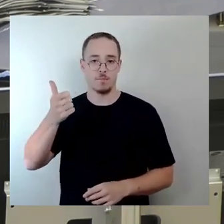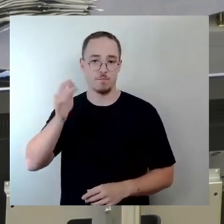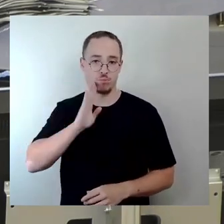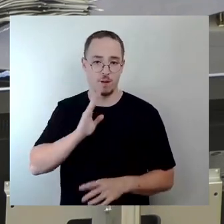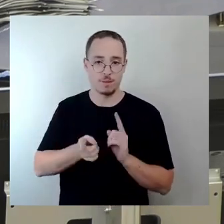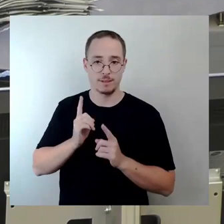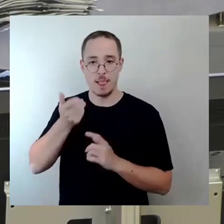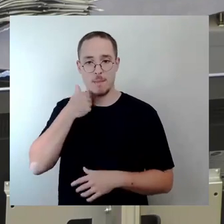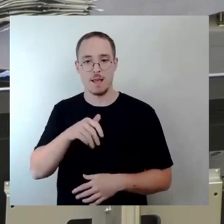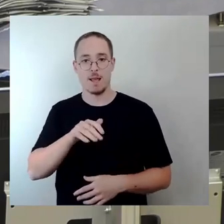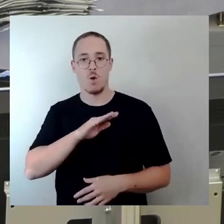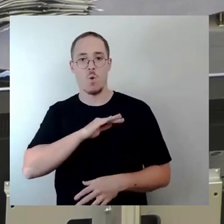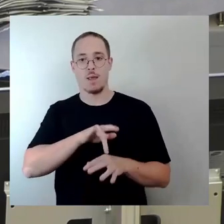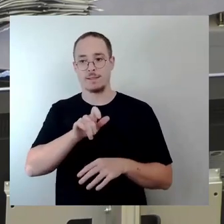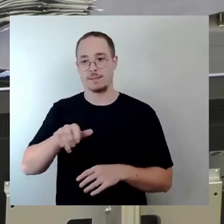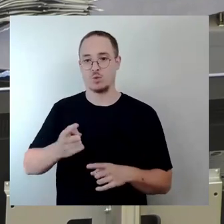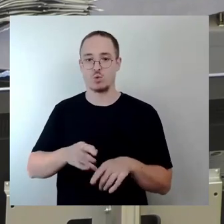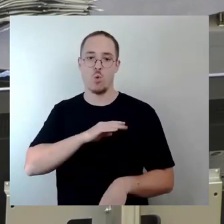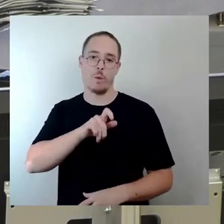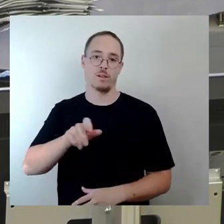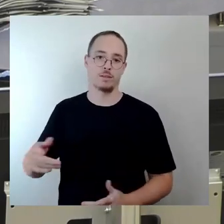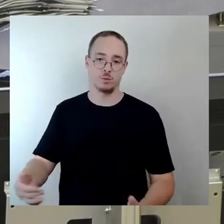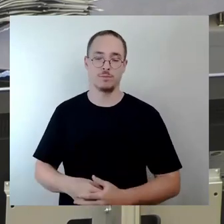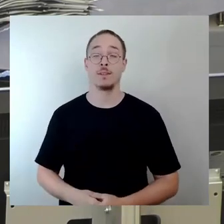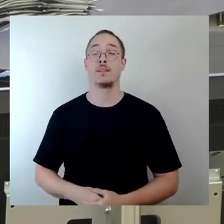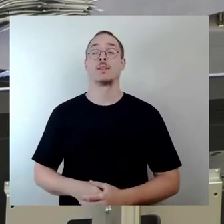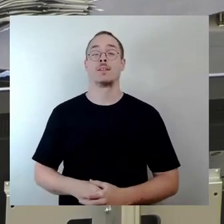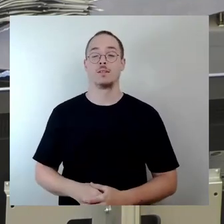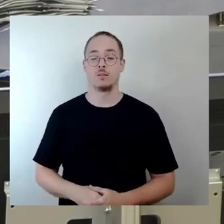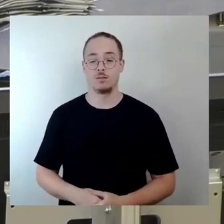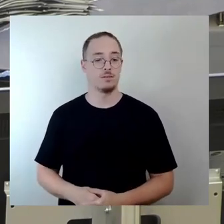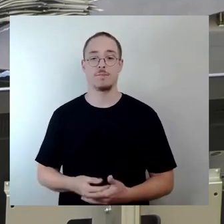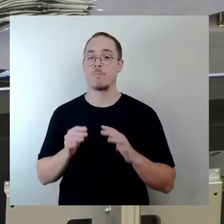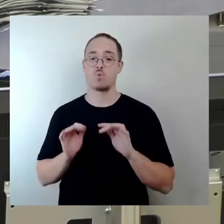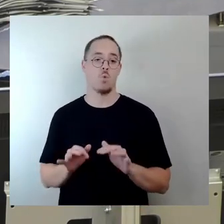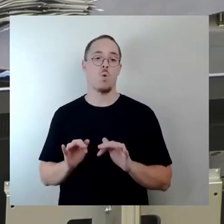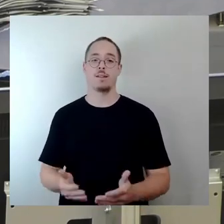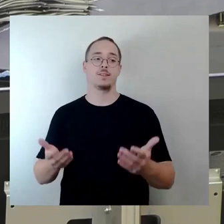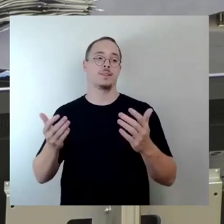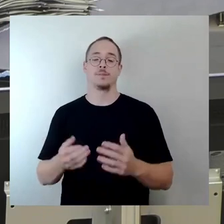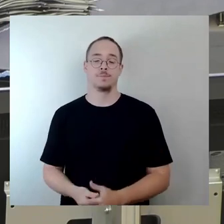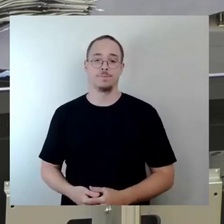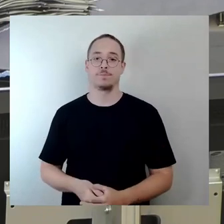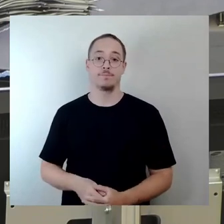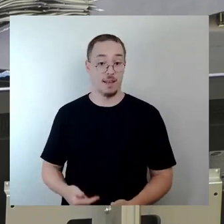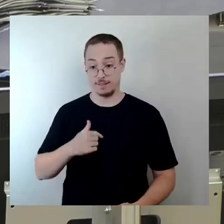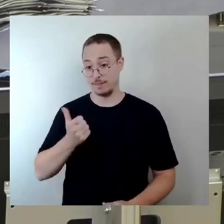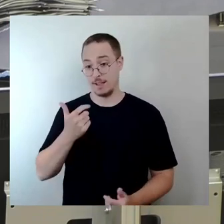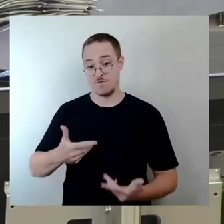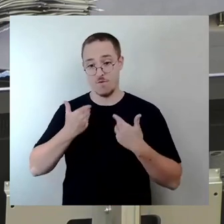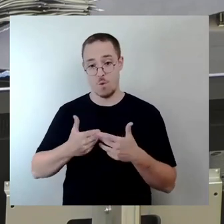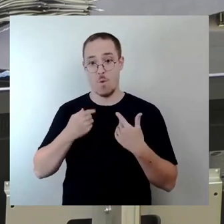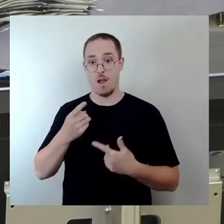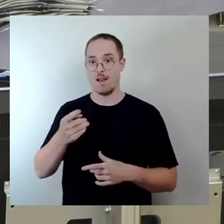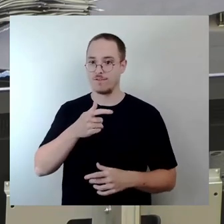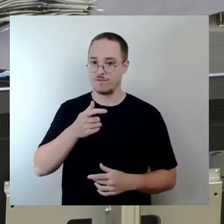Unsere Bürokratie, die ist ein Wundertraum. Ich freue mich als erstes, dass wir im Wahlkampf sind, weil sonst hätten